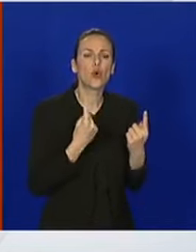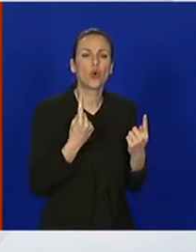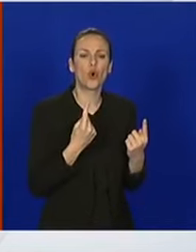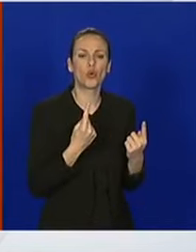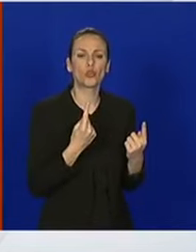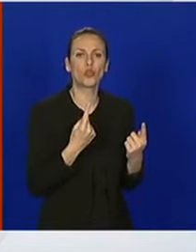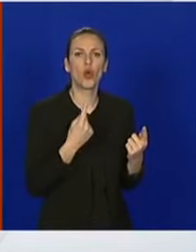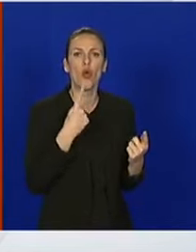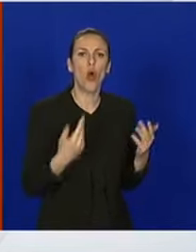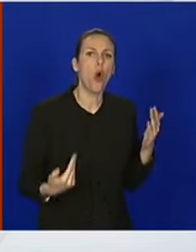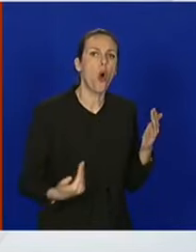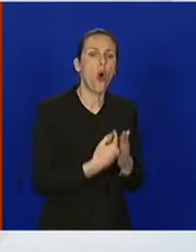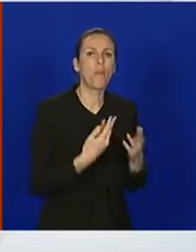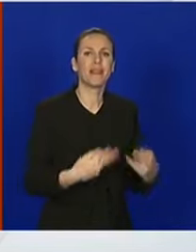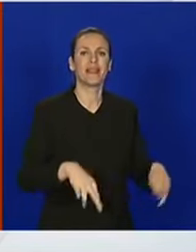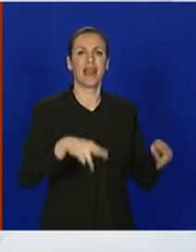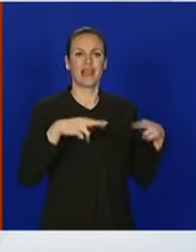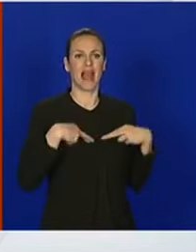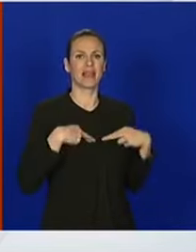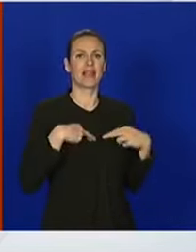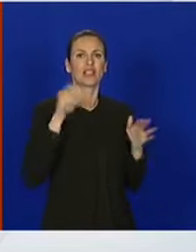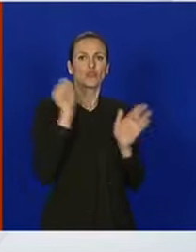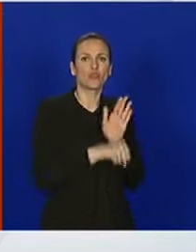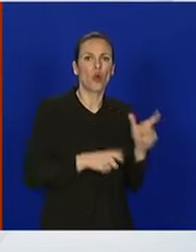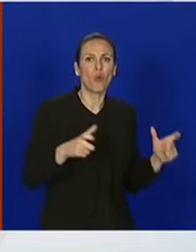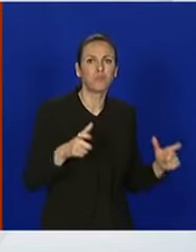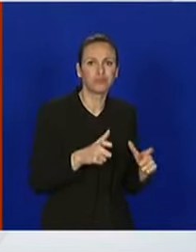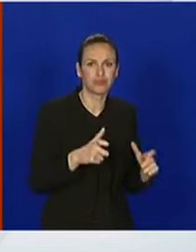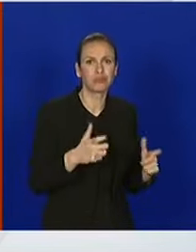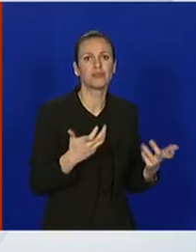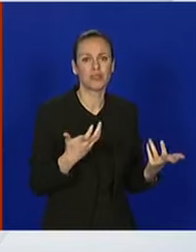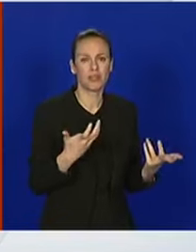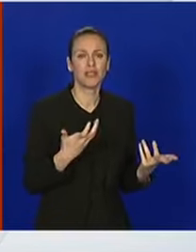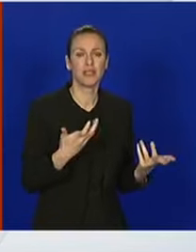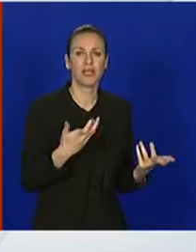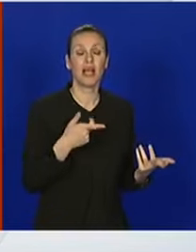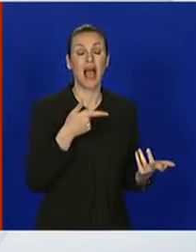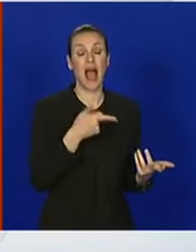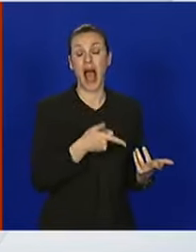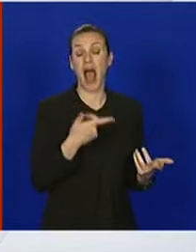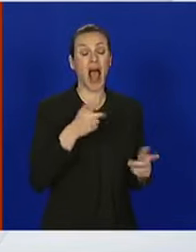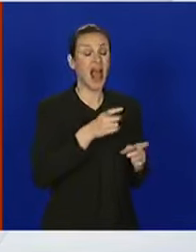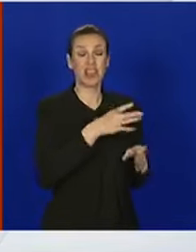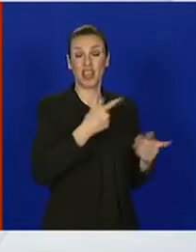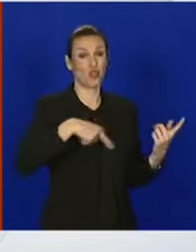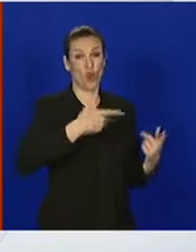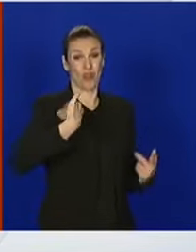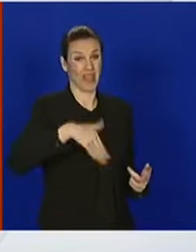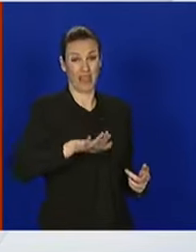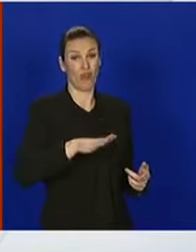opet posezati za nekim mjerama koje zapravo nitko ne želi.